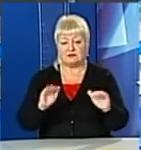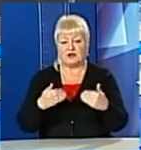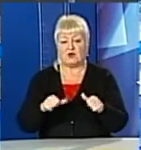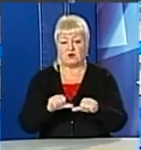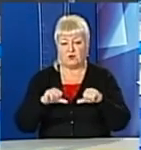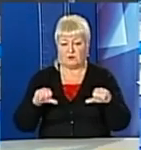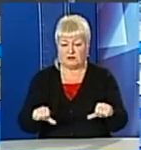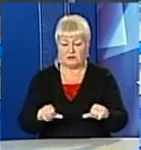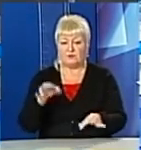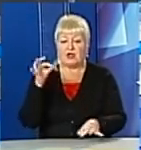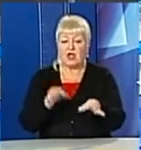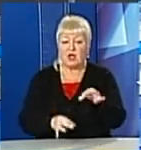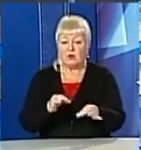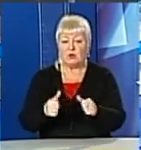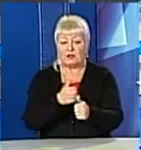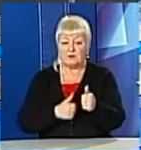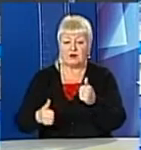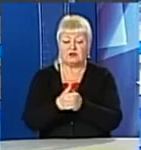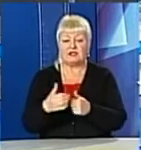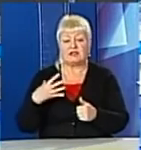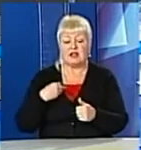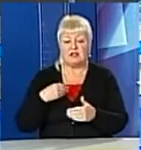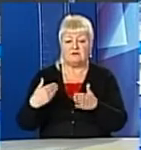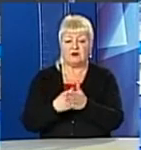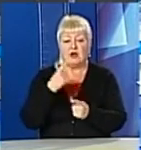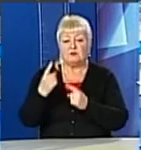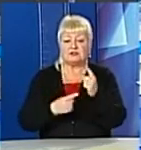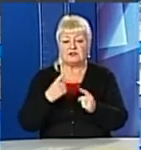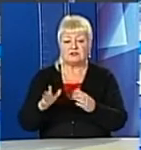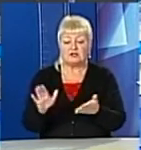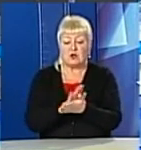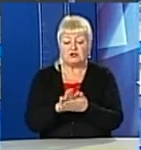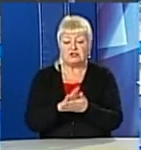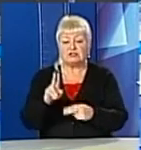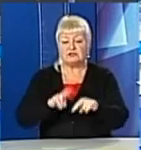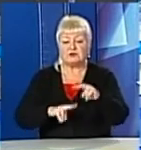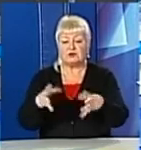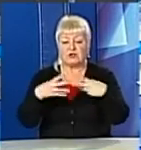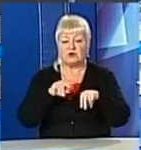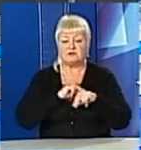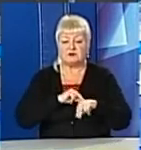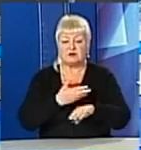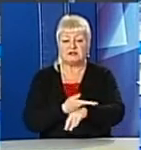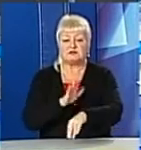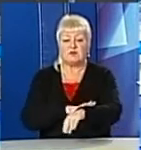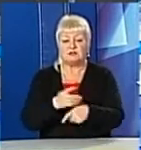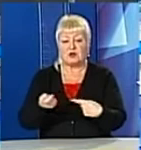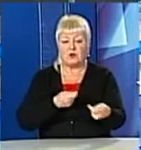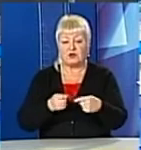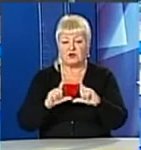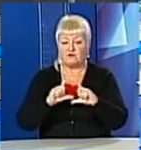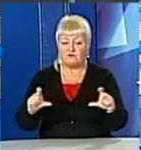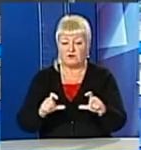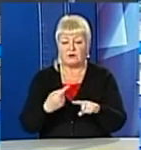Екологія в пріоритеті. Львів модернізуватиме участні споруди у співпраці з Польським урядовим фондом. Для цього